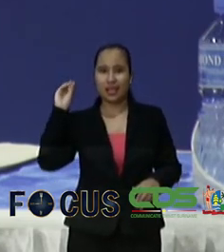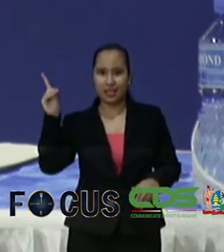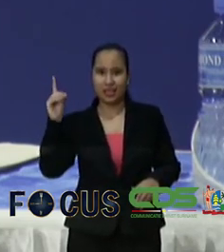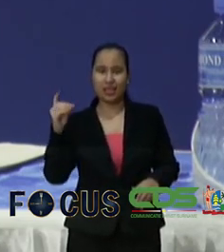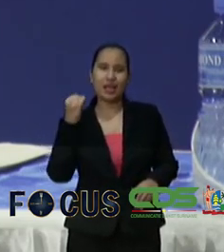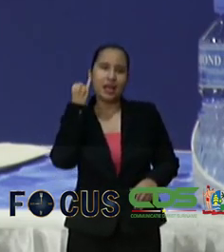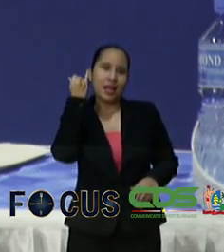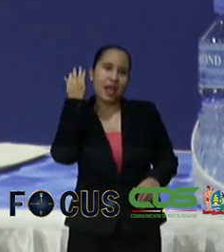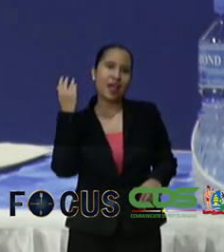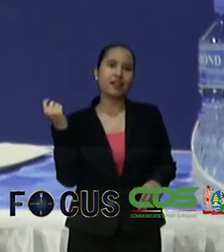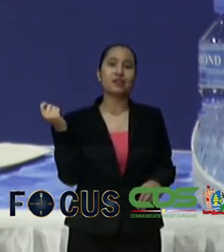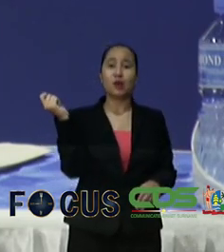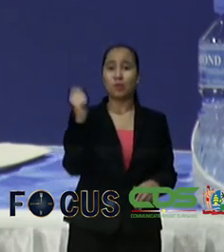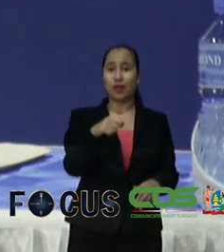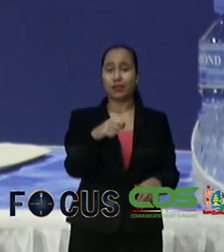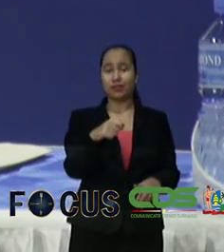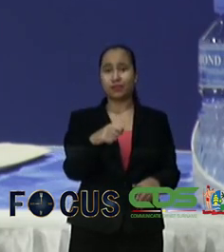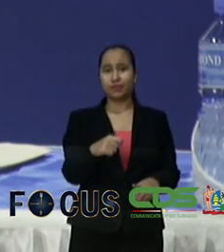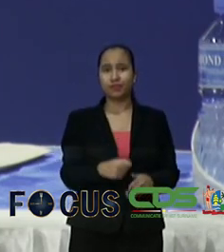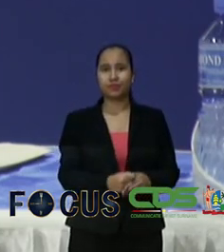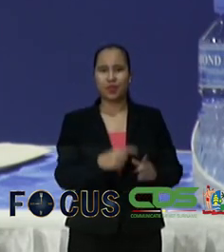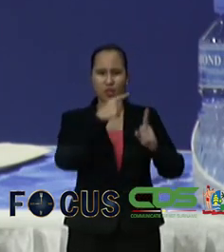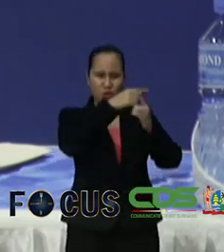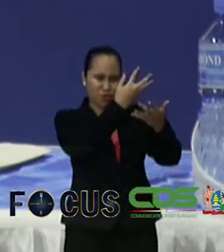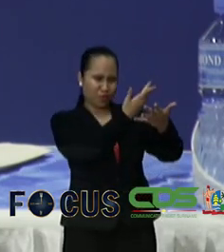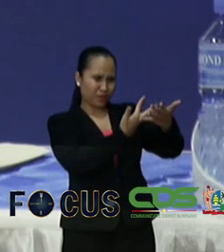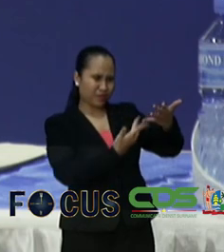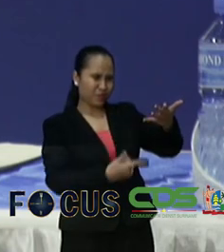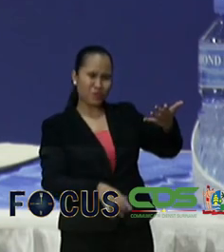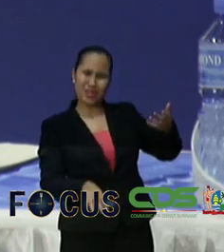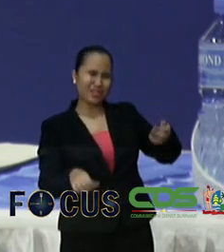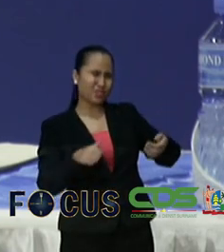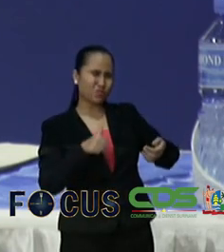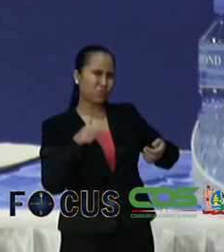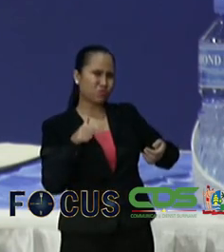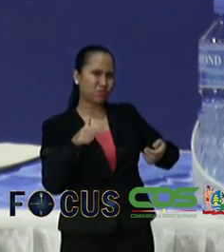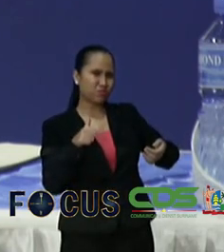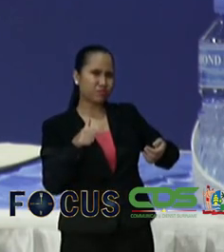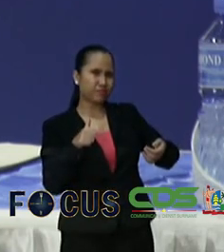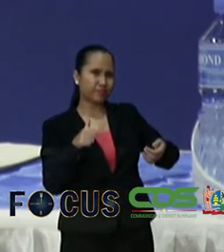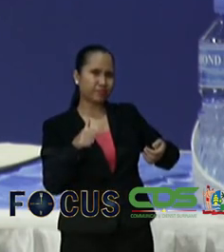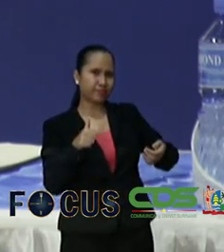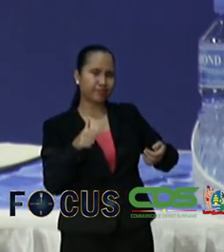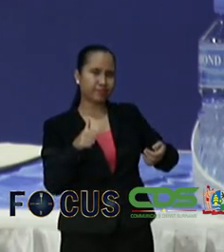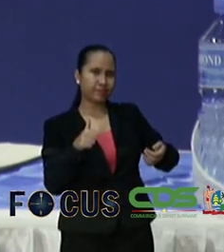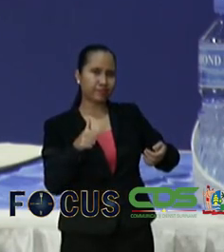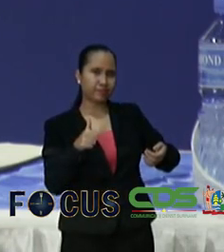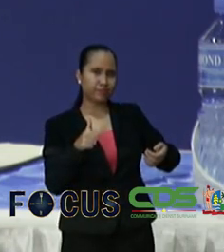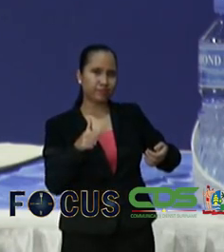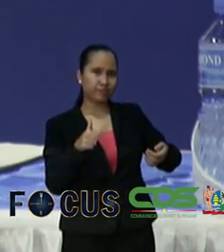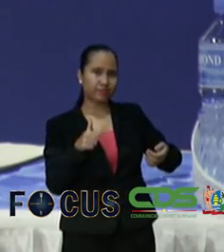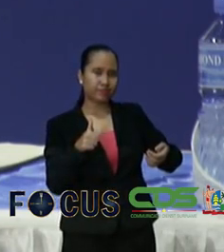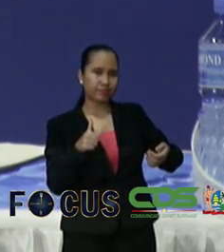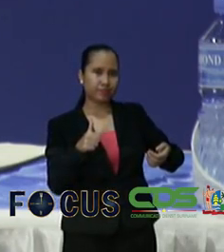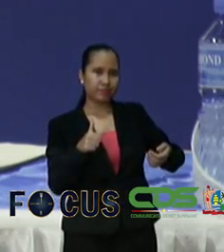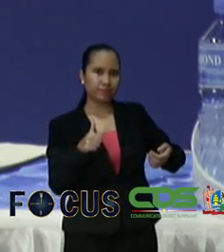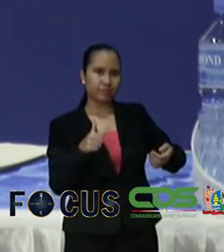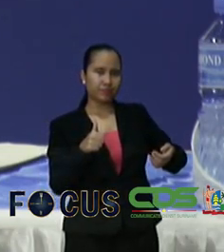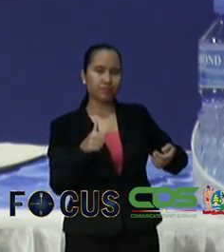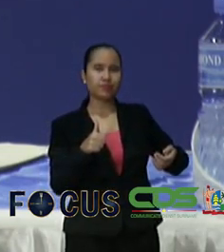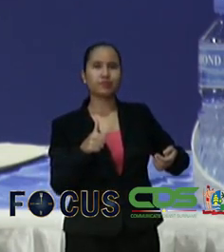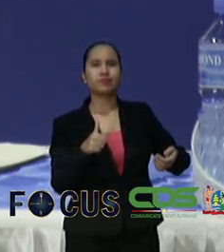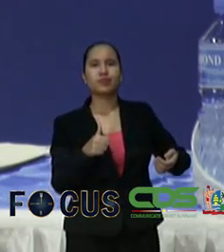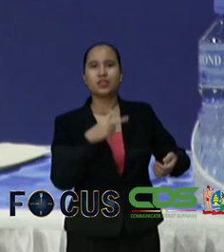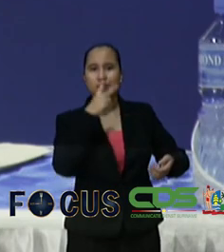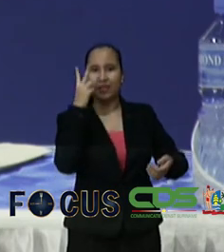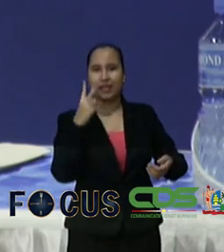calculatieprincipes niet correct waren althans niet als we die spiegelen naar de principes van